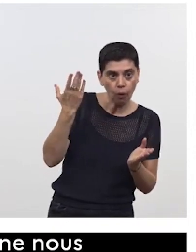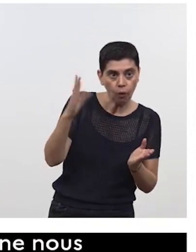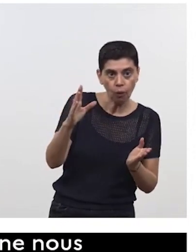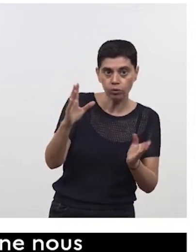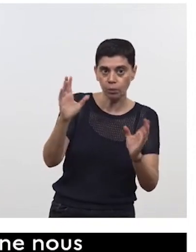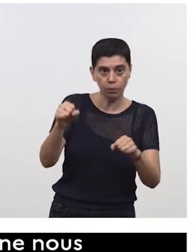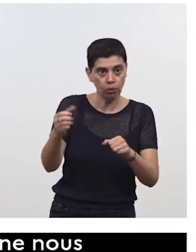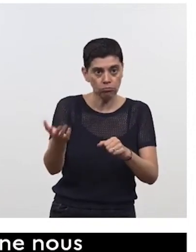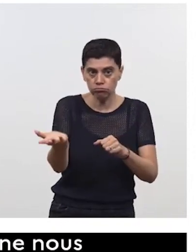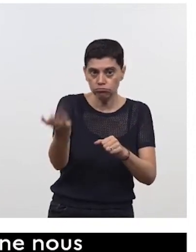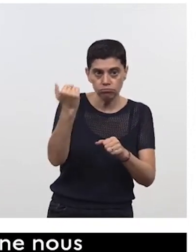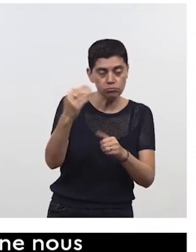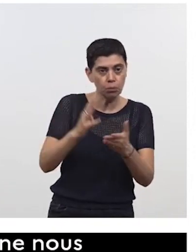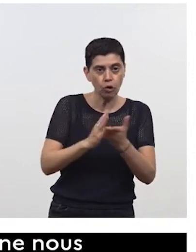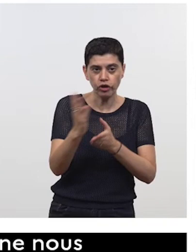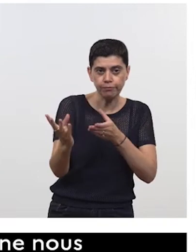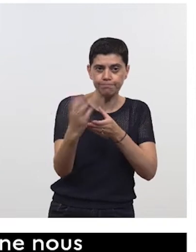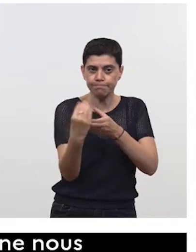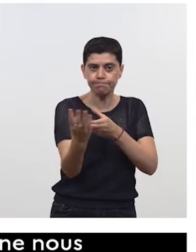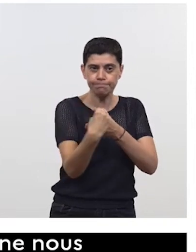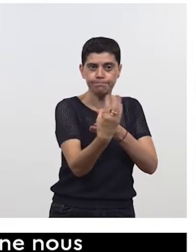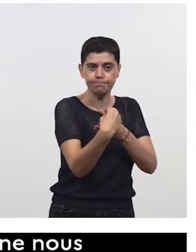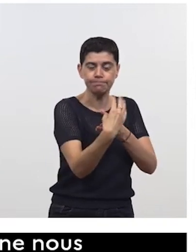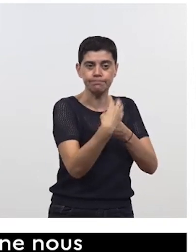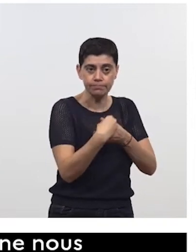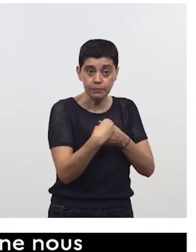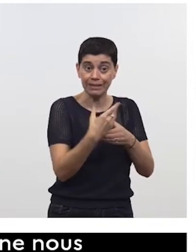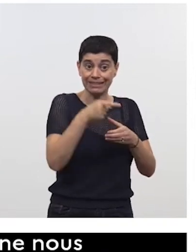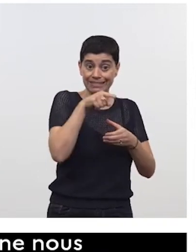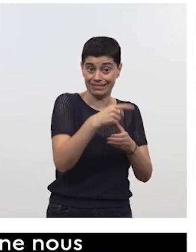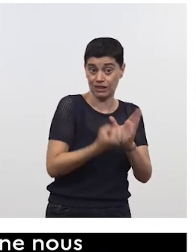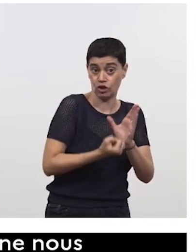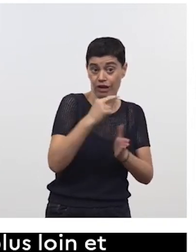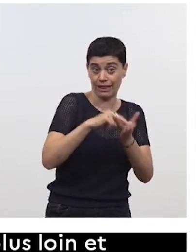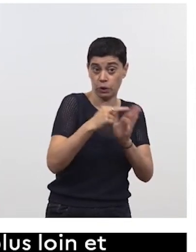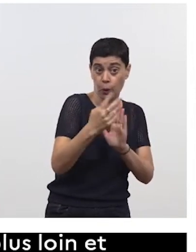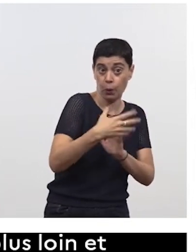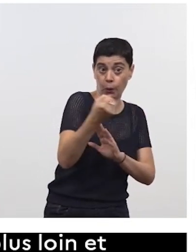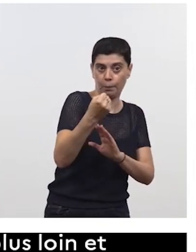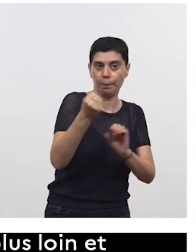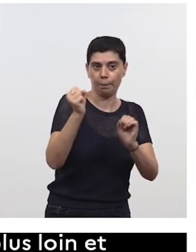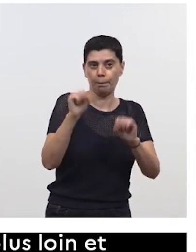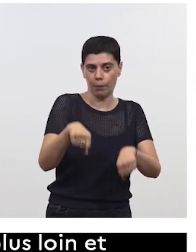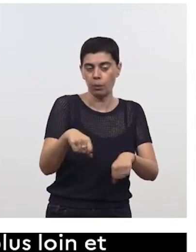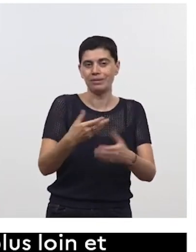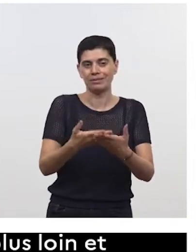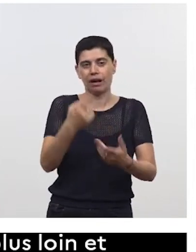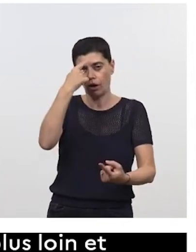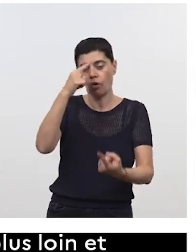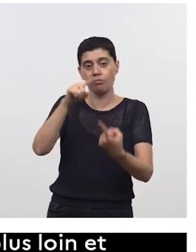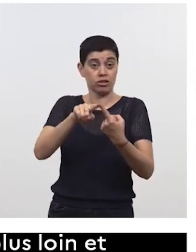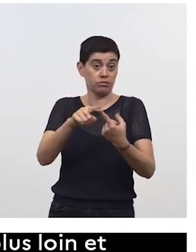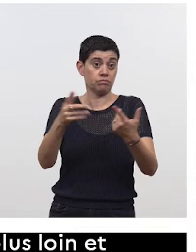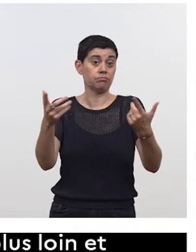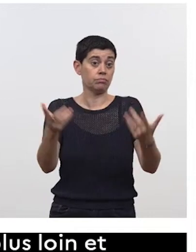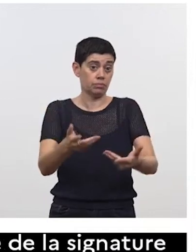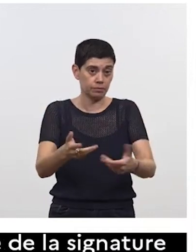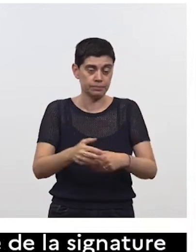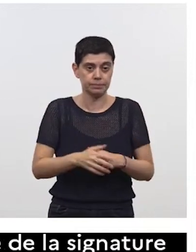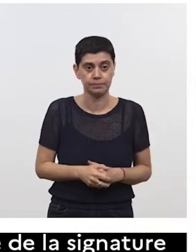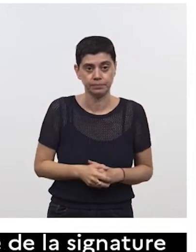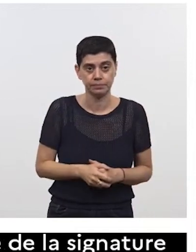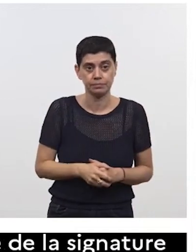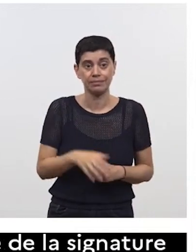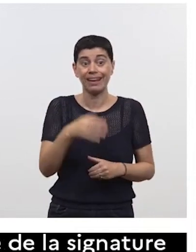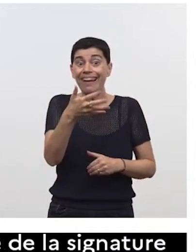projet, donc de reprendre cette nouvelle technologie, parce que c'est notre objectif, c'est-à-dire d'avoir un seul